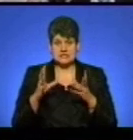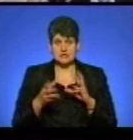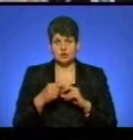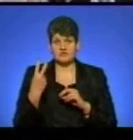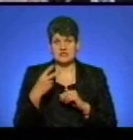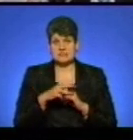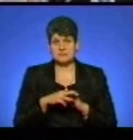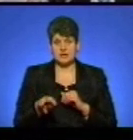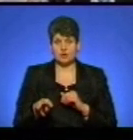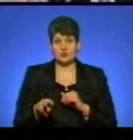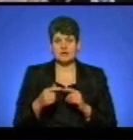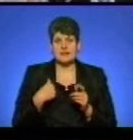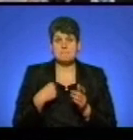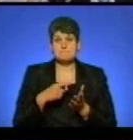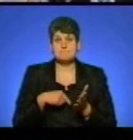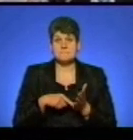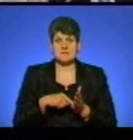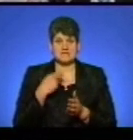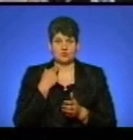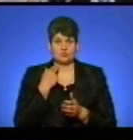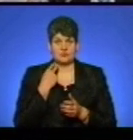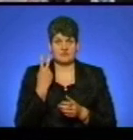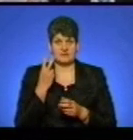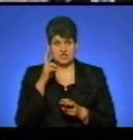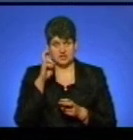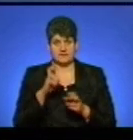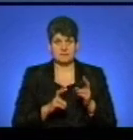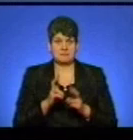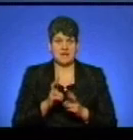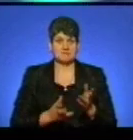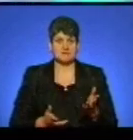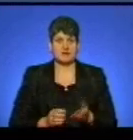мільйонів нам тільки місто боргує два комунальних підприємства.